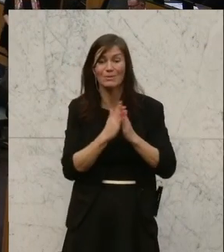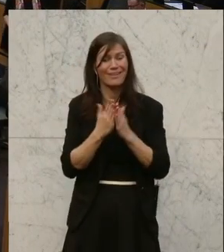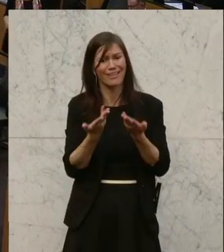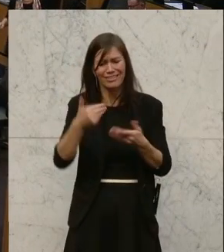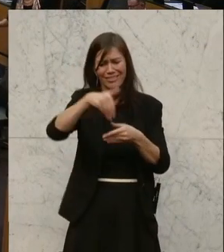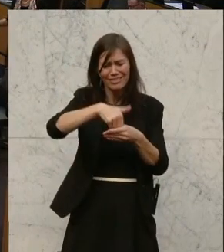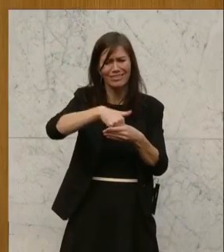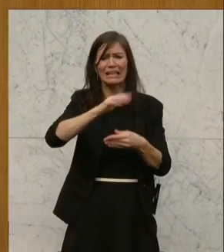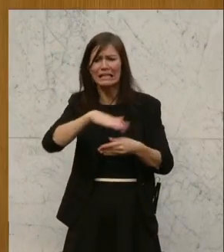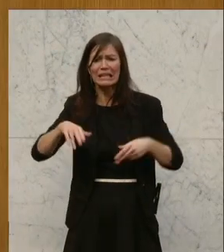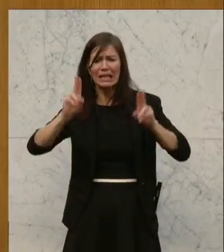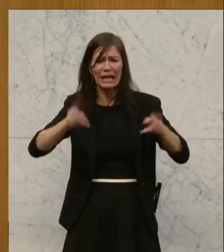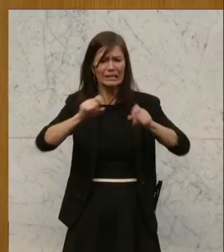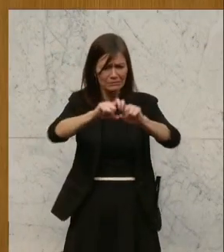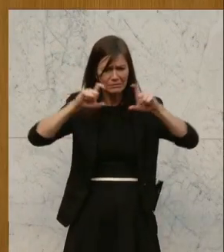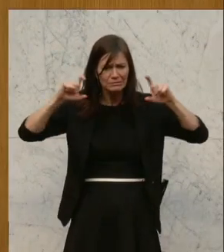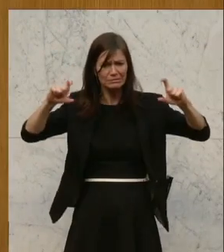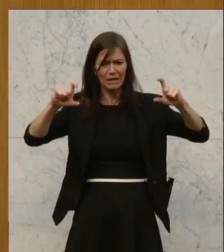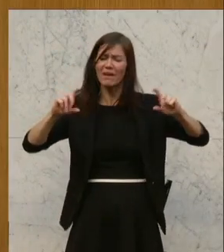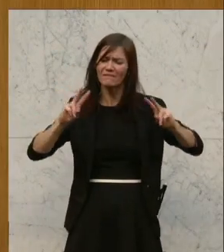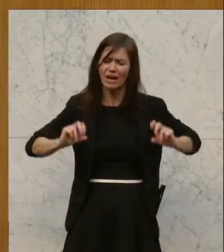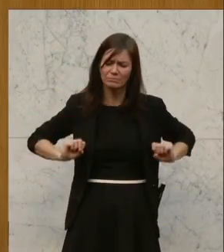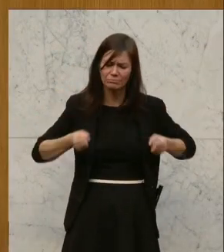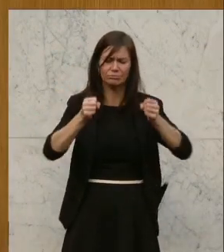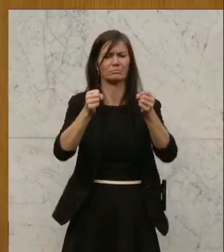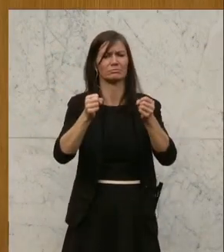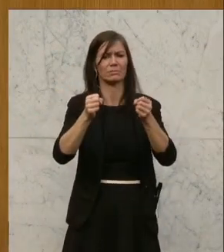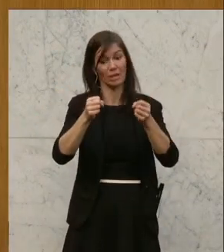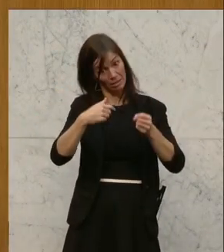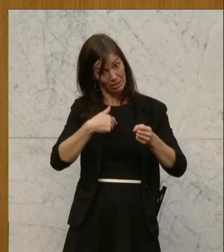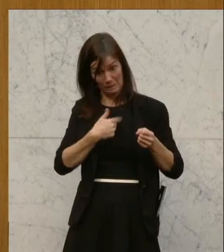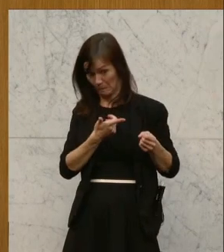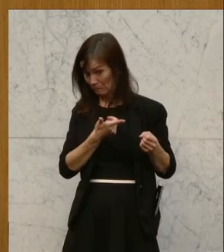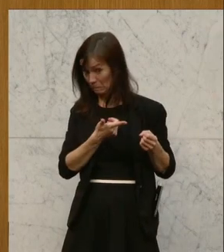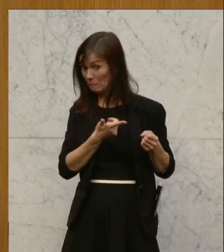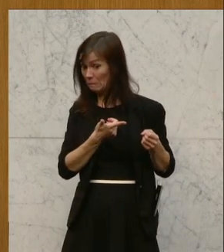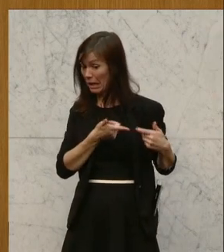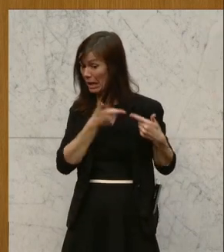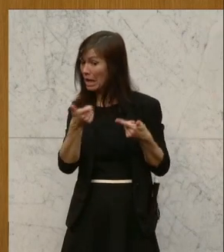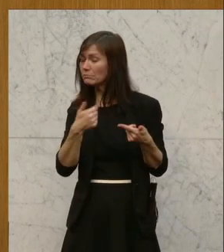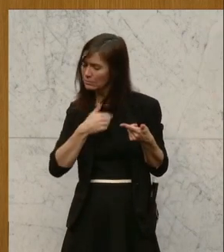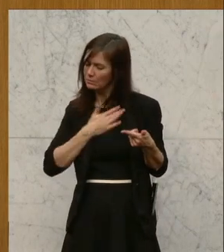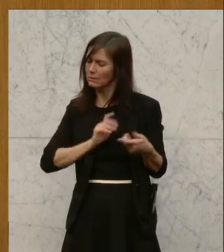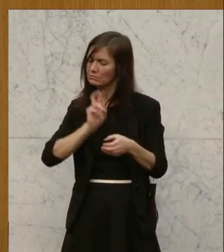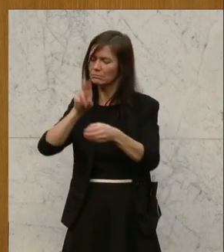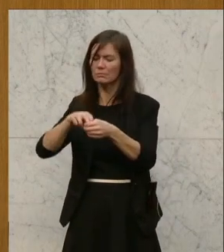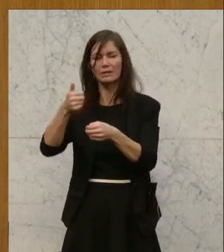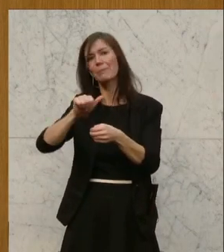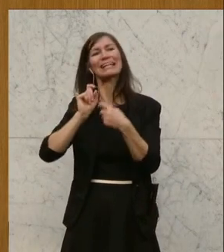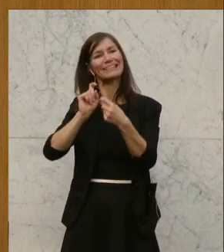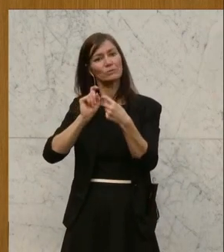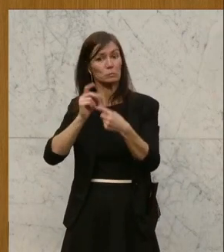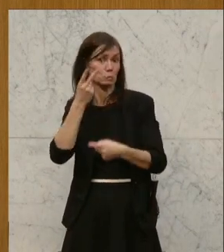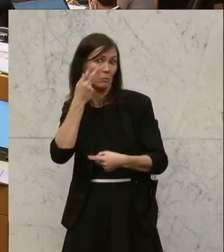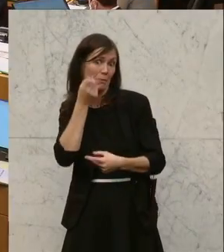Kinderrechte zum Thema machen, gehen wir es gemeinsam an. Ich nehme die Einladung an, dass wir das intensiv diskutieren werden und wir werden dann sehen, wie der Bericht